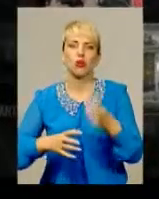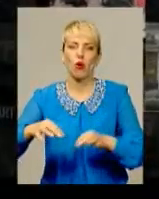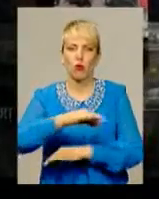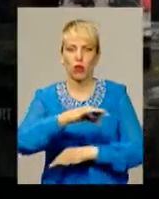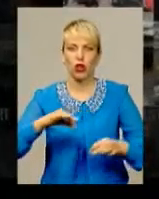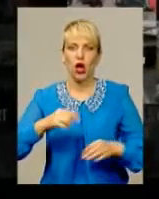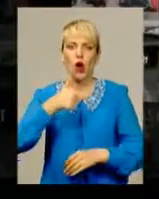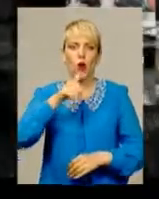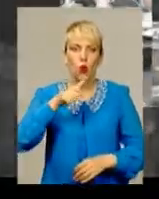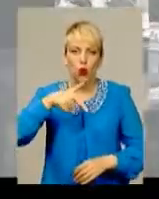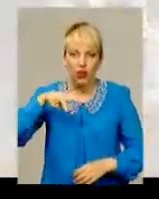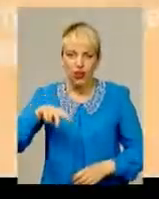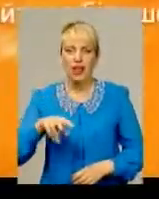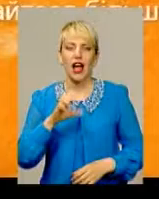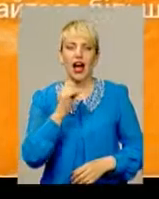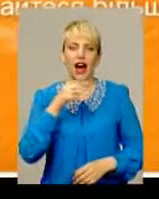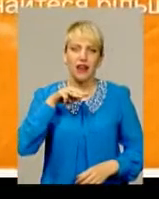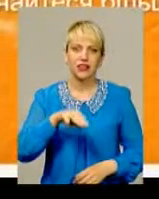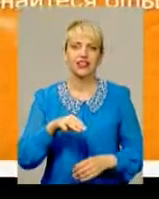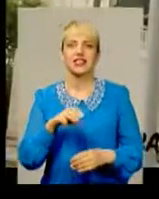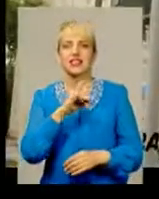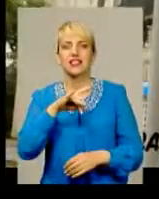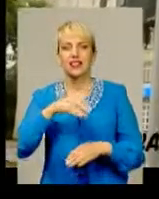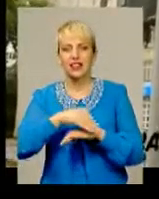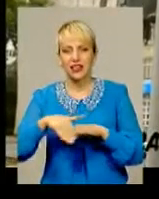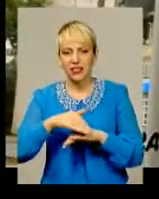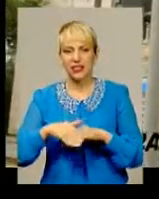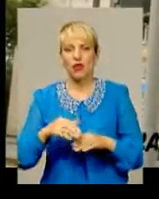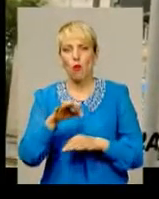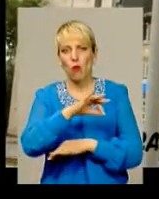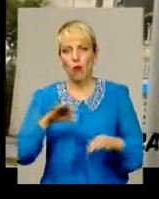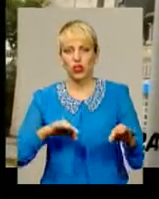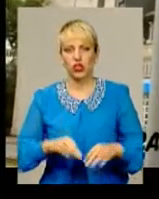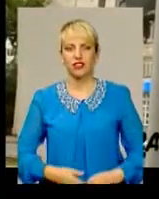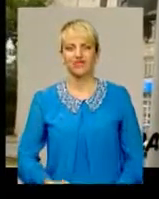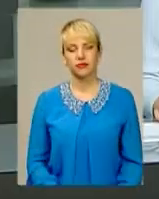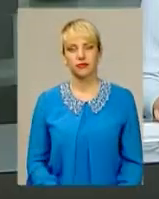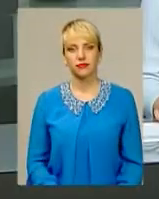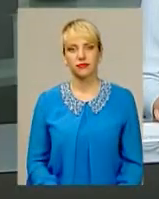Google Art Street Project. Надія Куриляк, Максим Захарченко для інформаційного випуску.